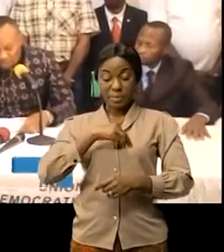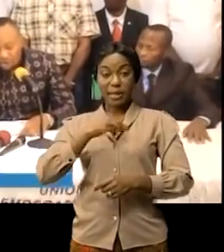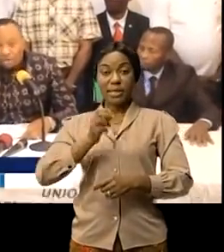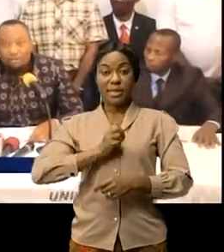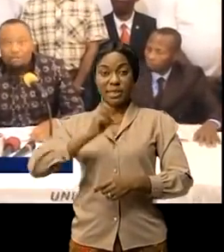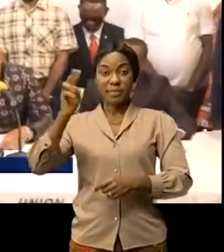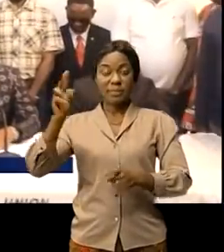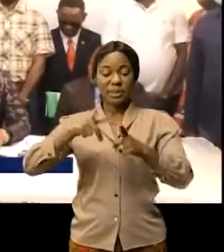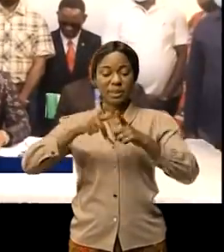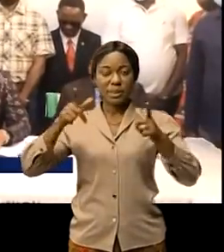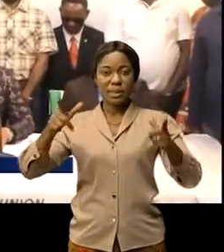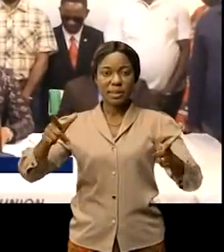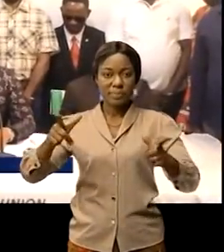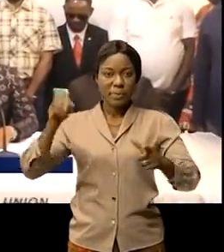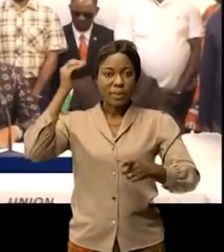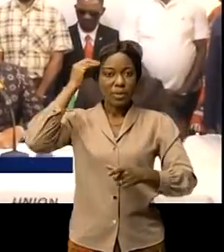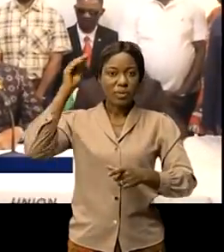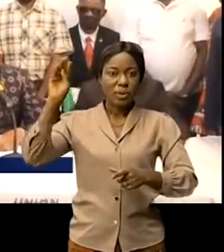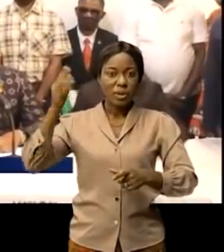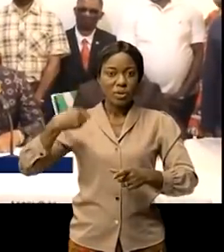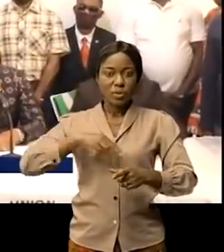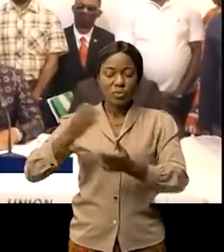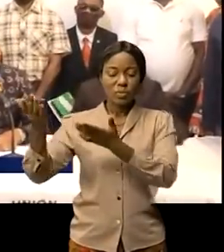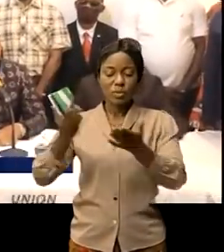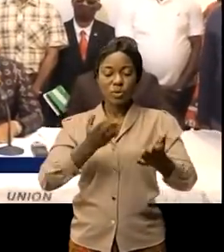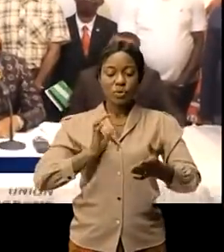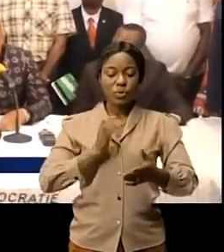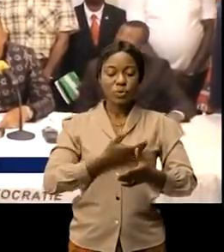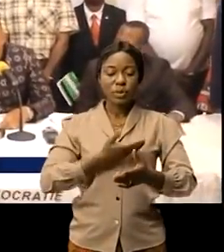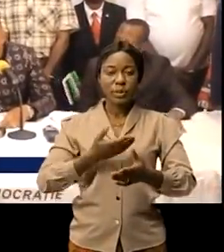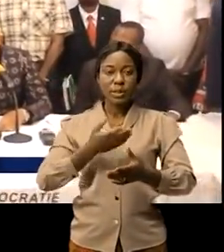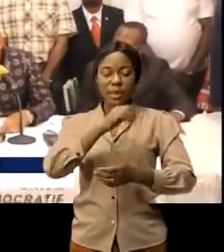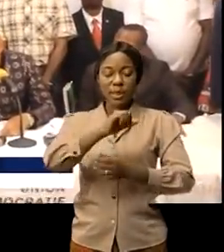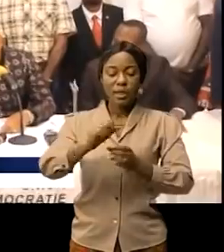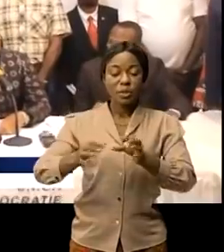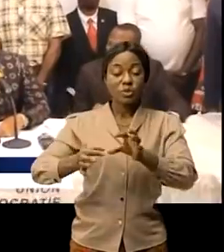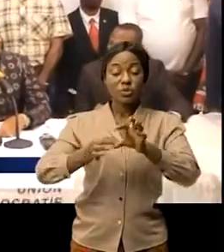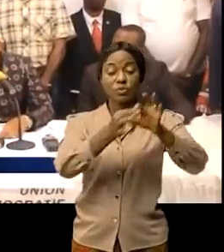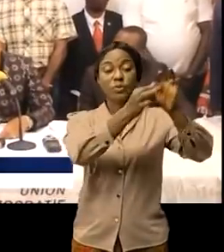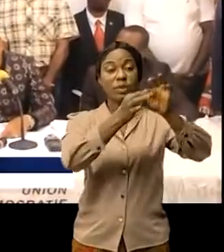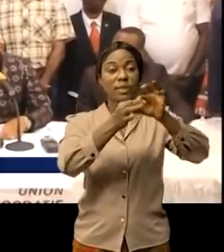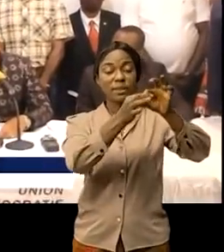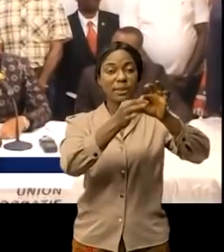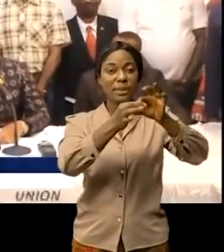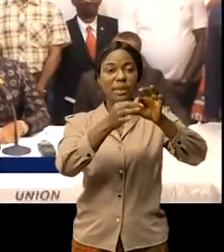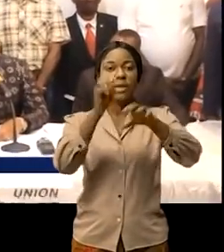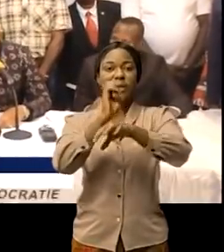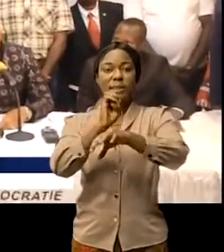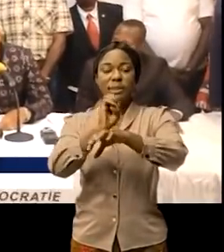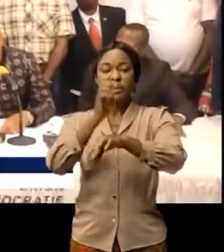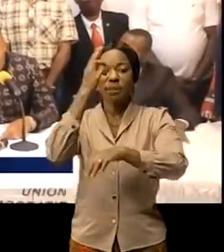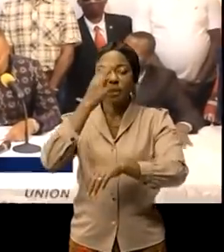Équateur portons notre solidarité à l'église catholique et à son éminence le cardinal Fridonné Ambongo